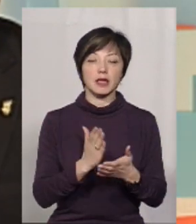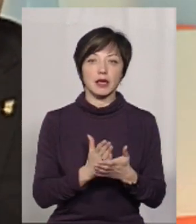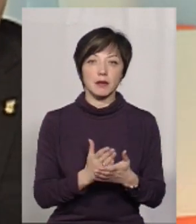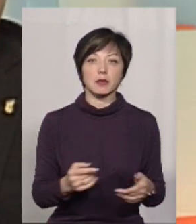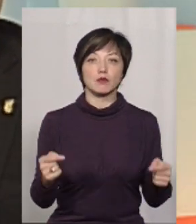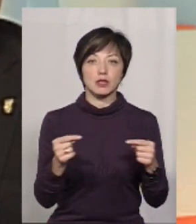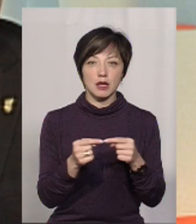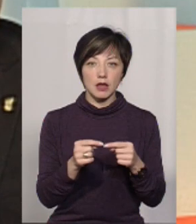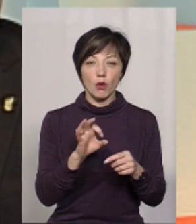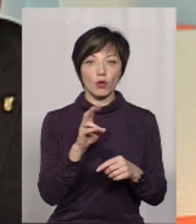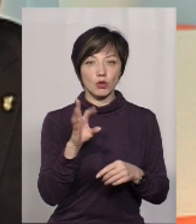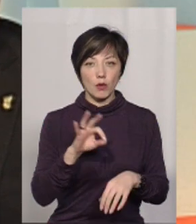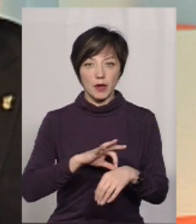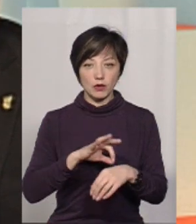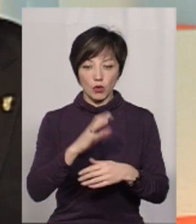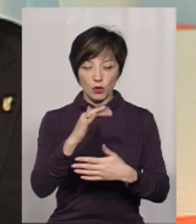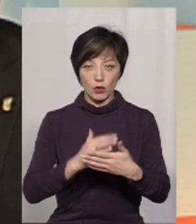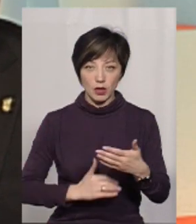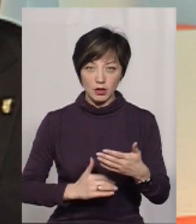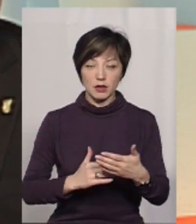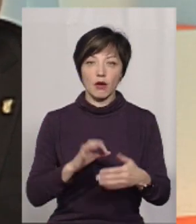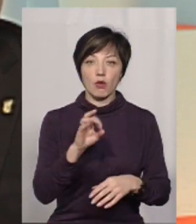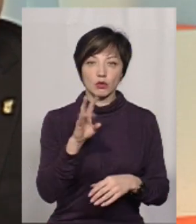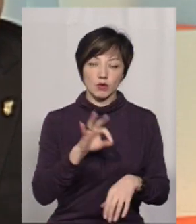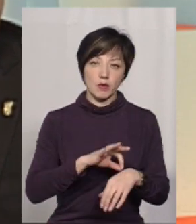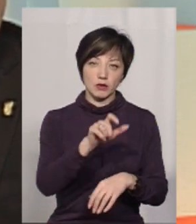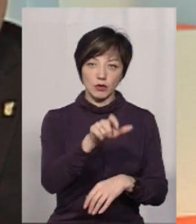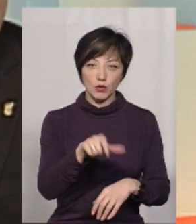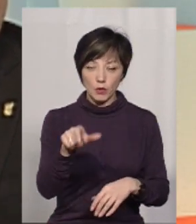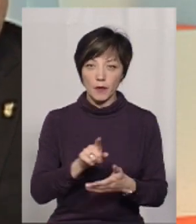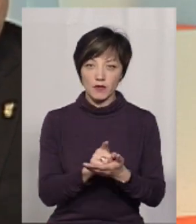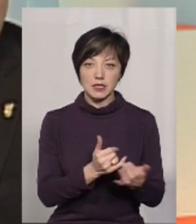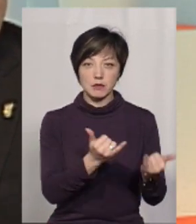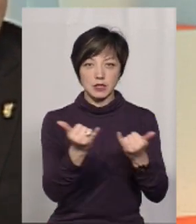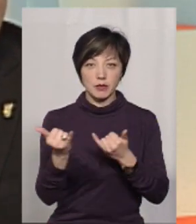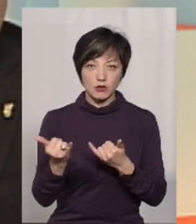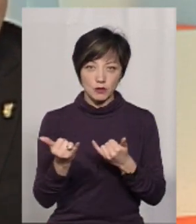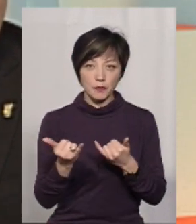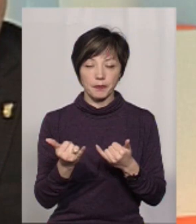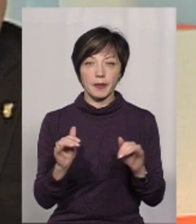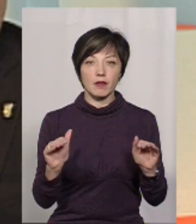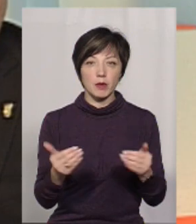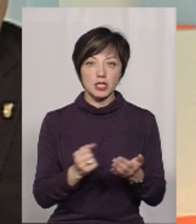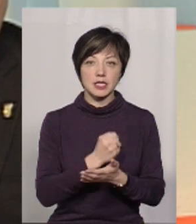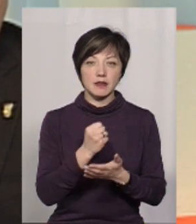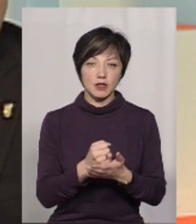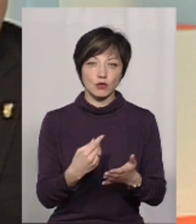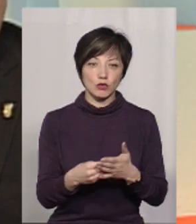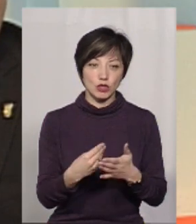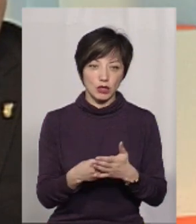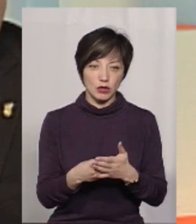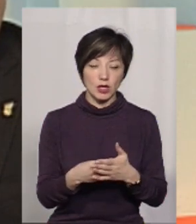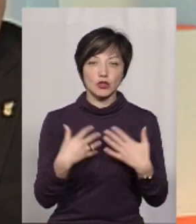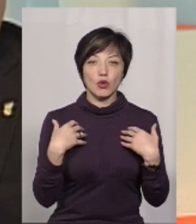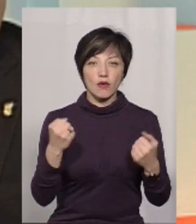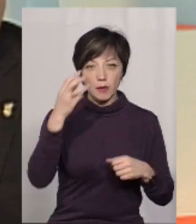безпосередньо онкологічні патології, т.е. пацієнти з онкологічною патологією повинні забезпечуватися в межах затвердженого бюджету.